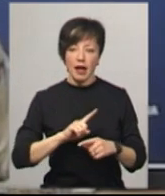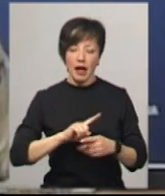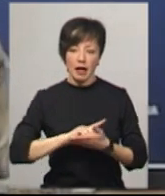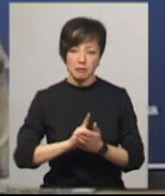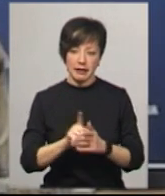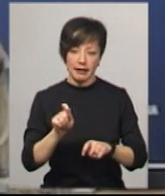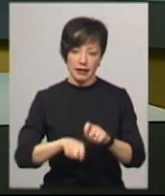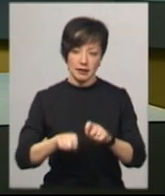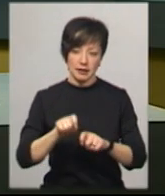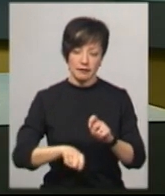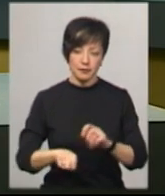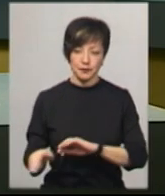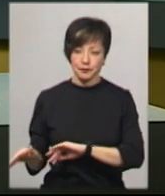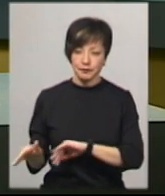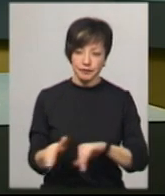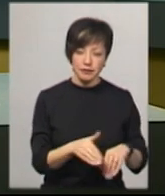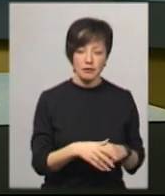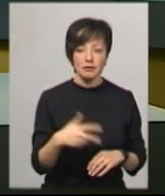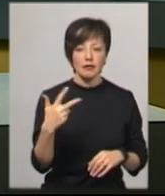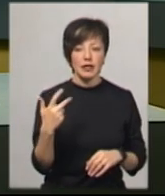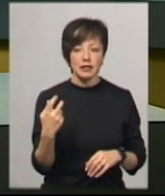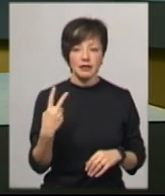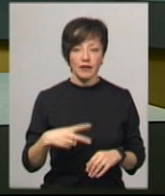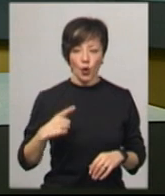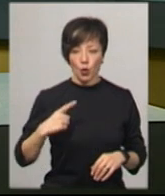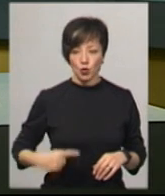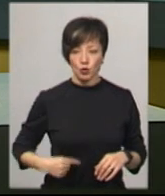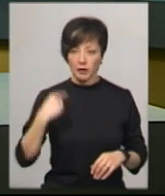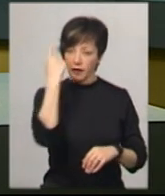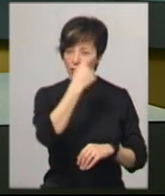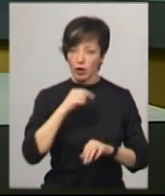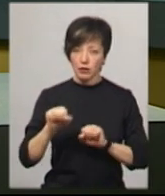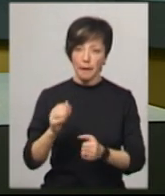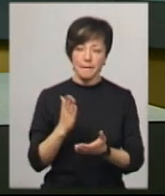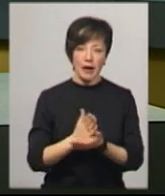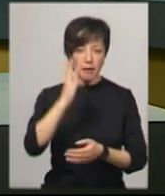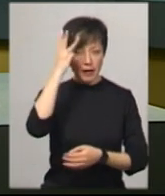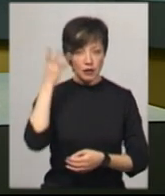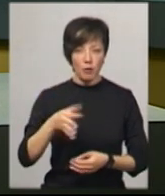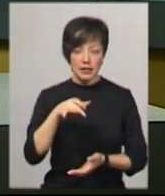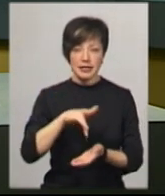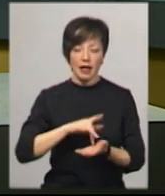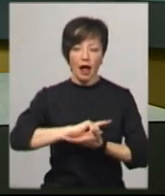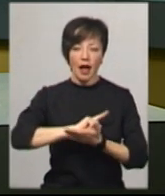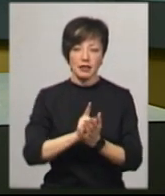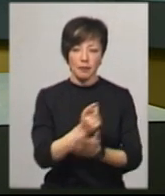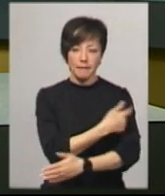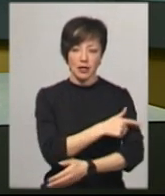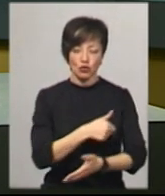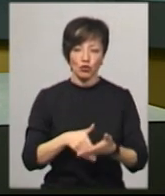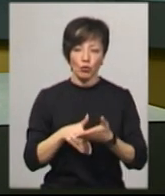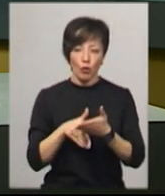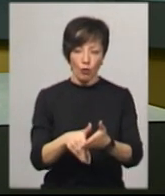-тестів. 320 костюмів індивідуального захисту має Хмельницький обласний центр екстреної медичної